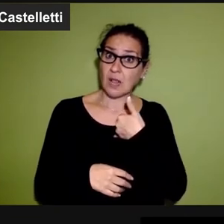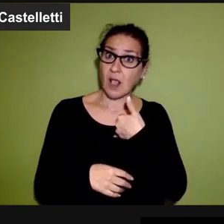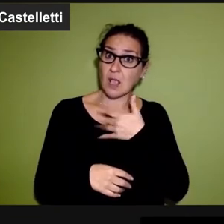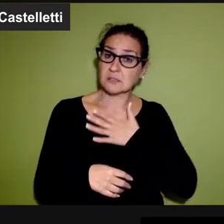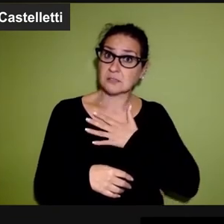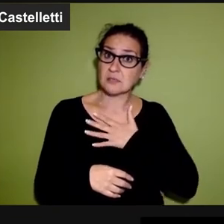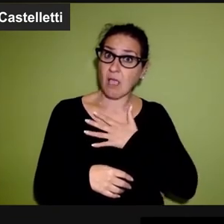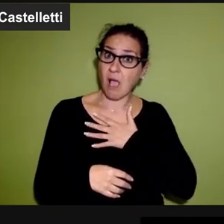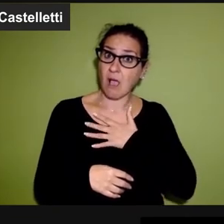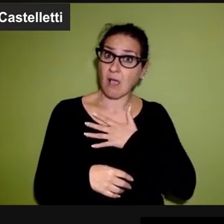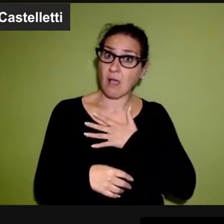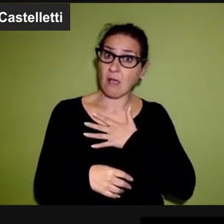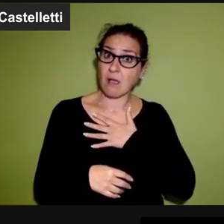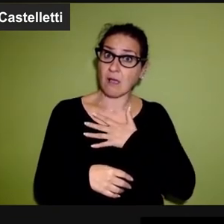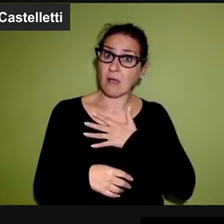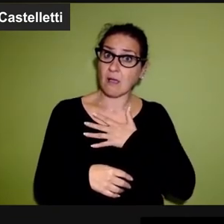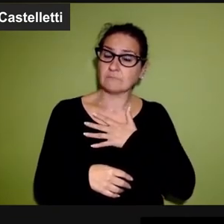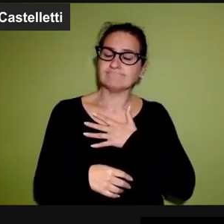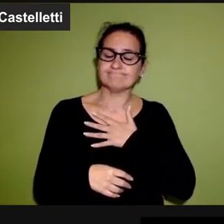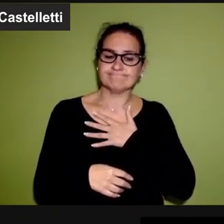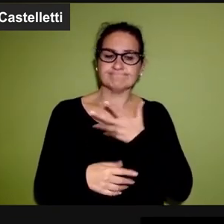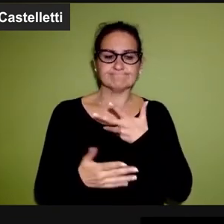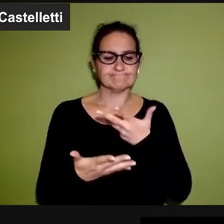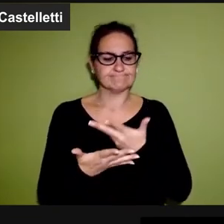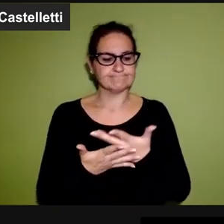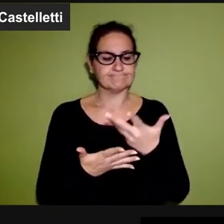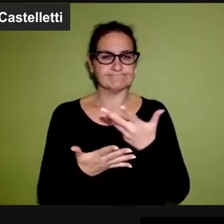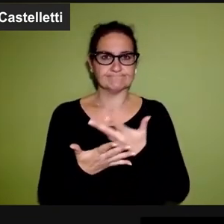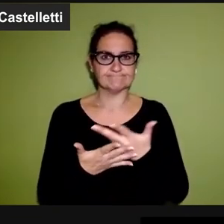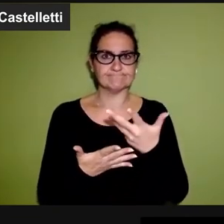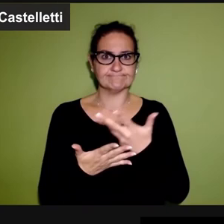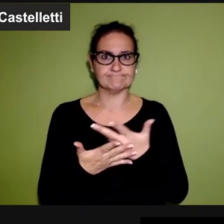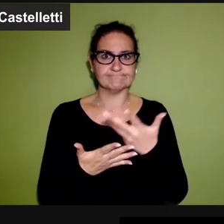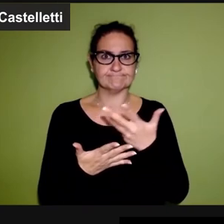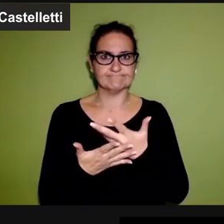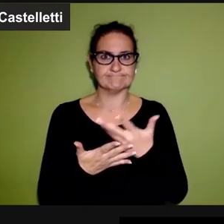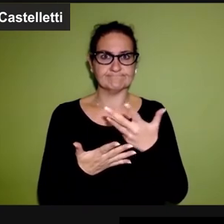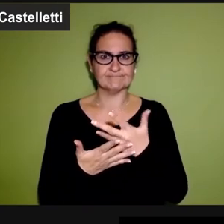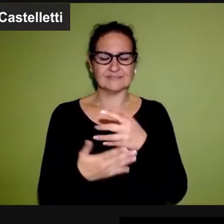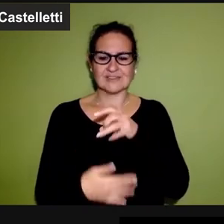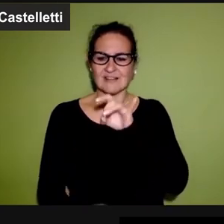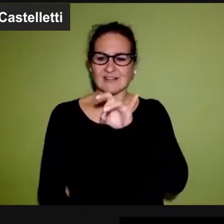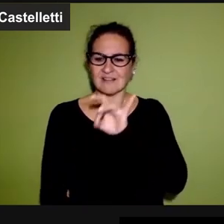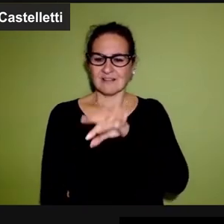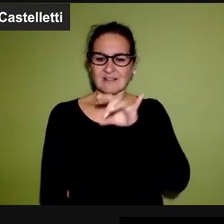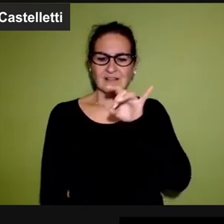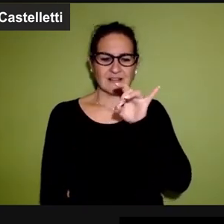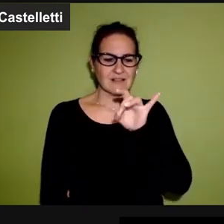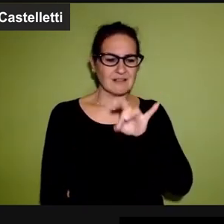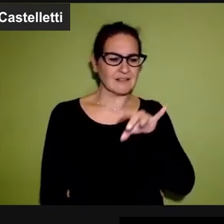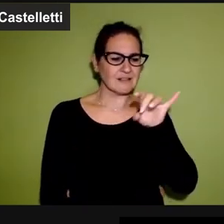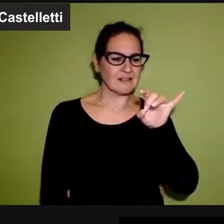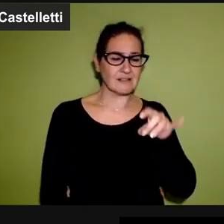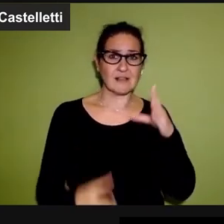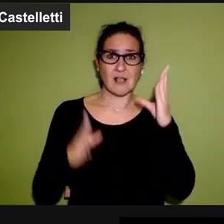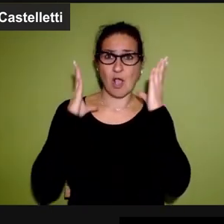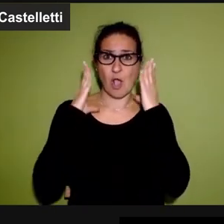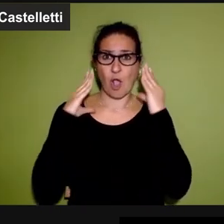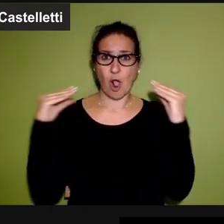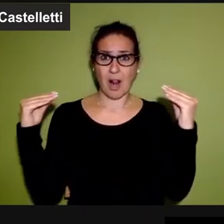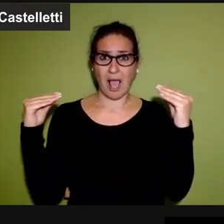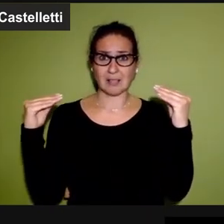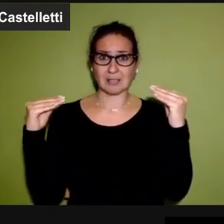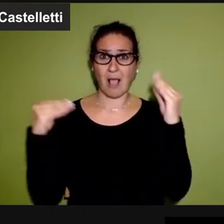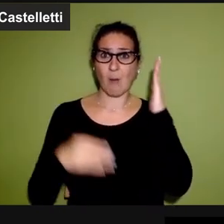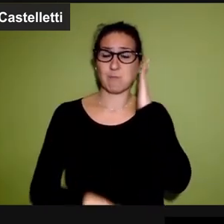essere l'eutanasia e io riporto il racconto di quali sono i casi in cui in Olanda